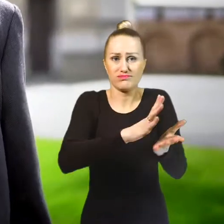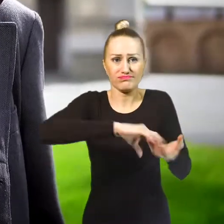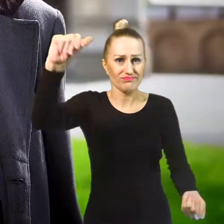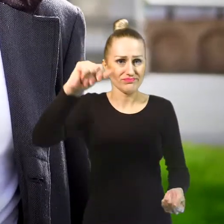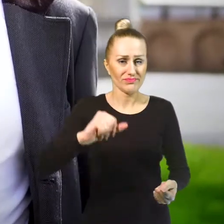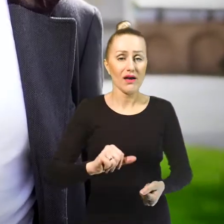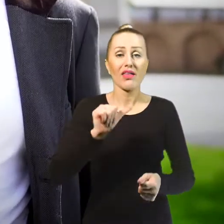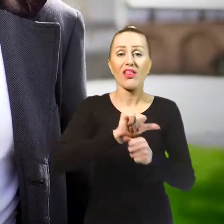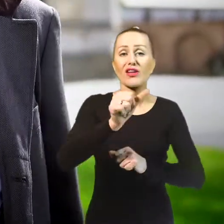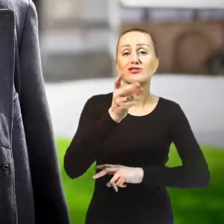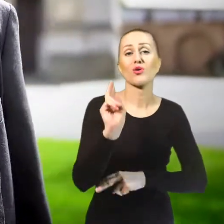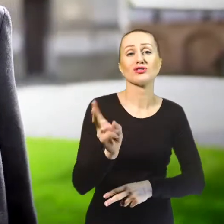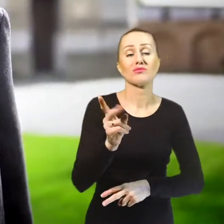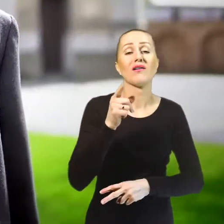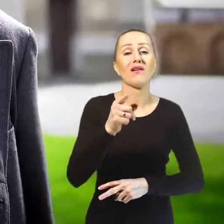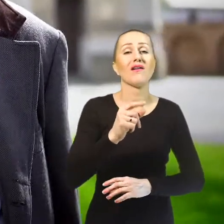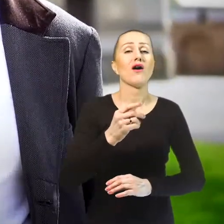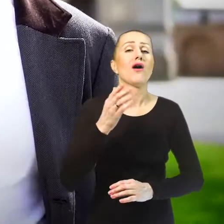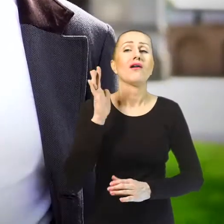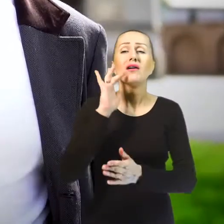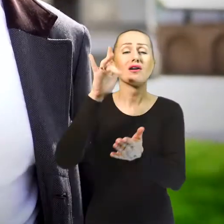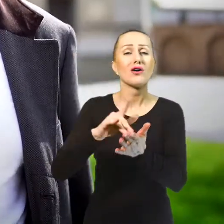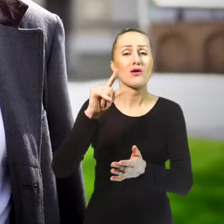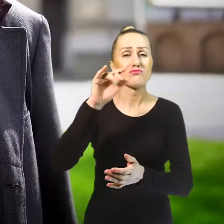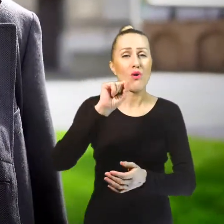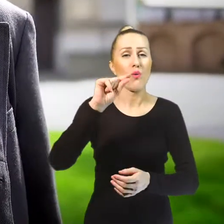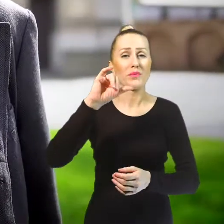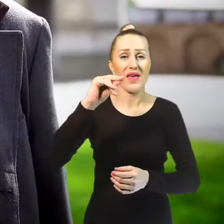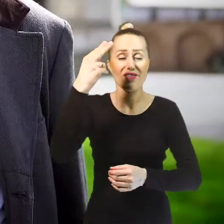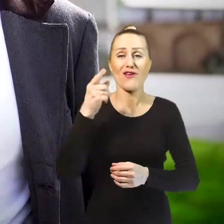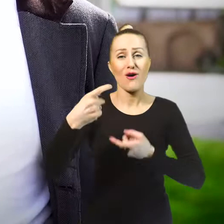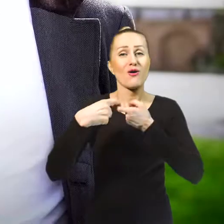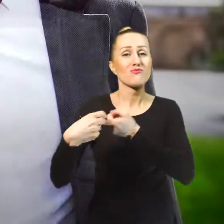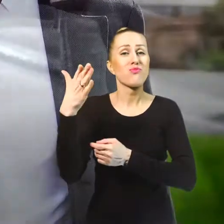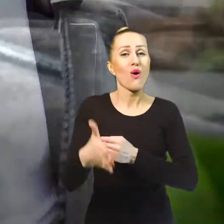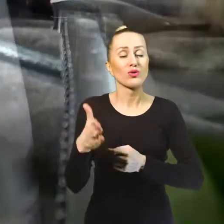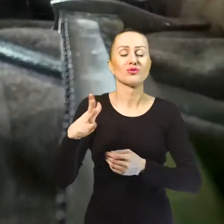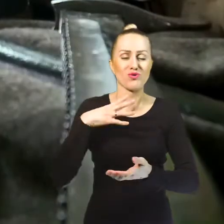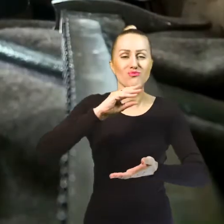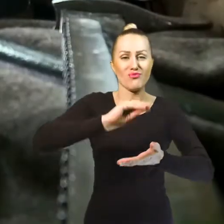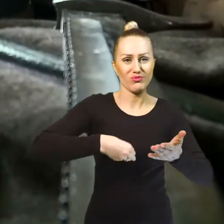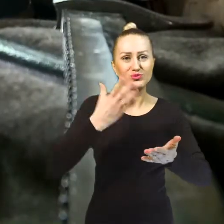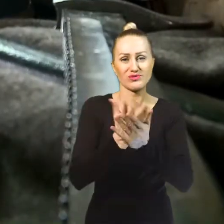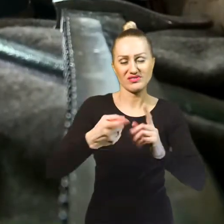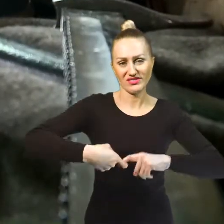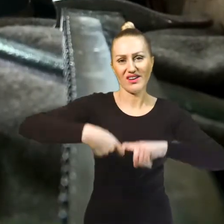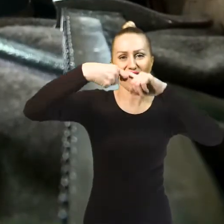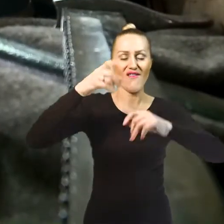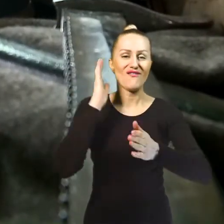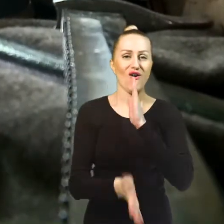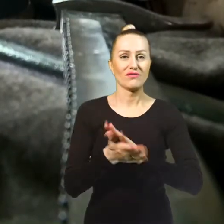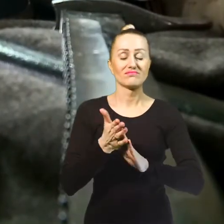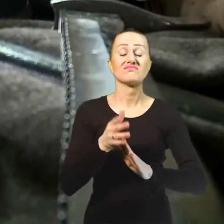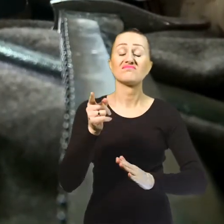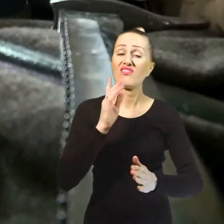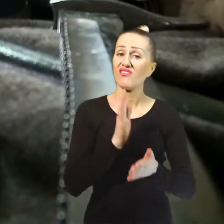11 listopada w wagonie sztabowym w Kąpień podpisano zawieszenie broni. Wojna